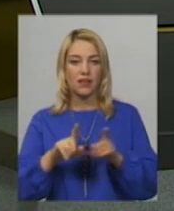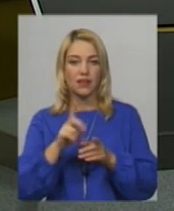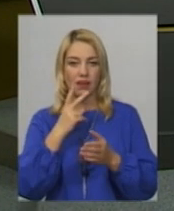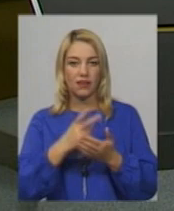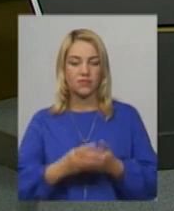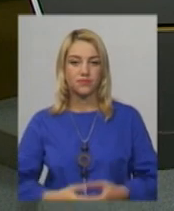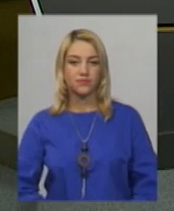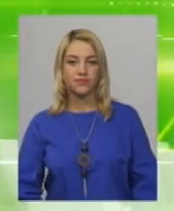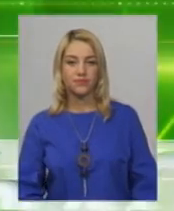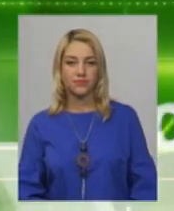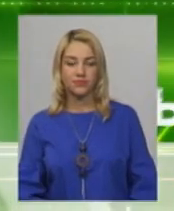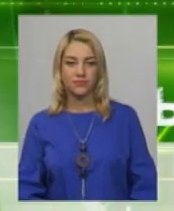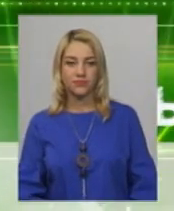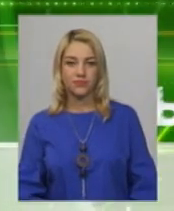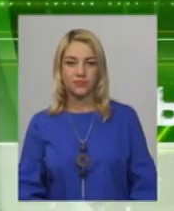побачите.